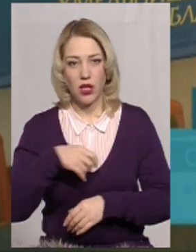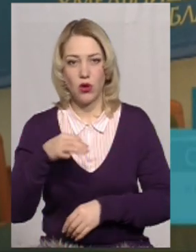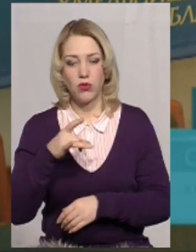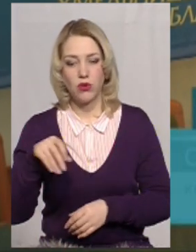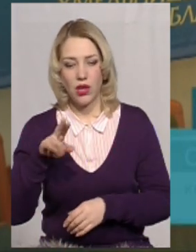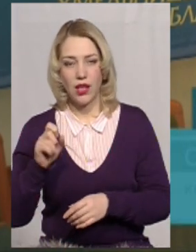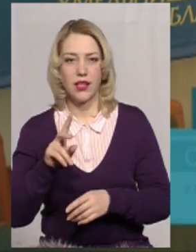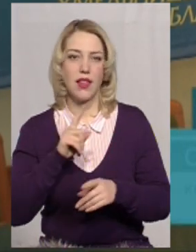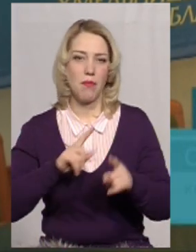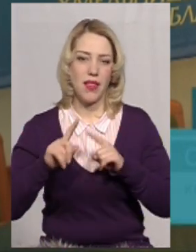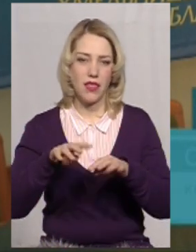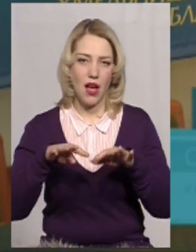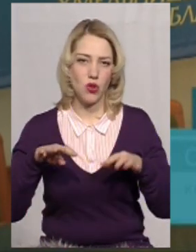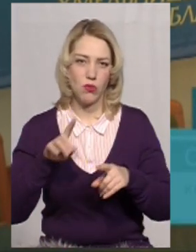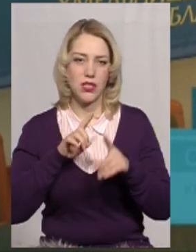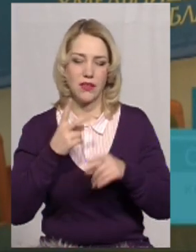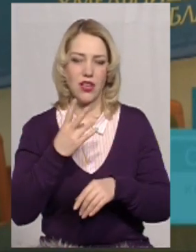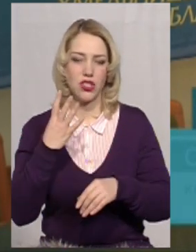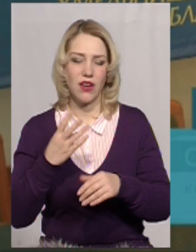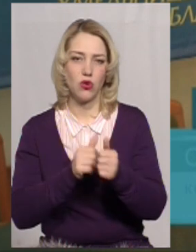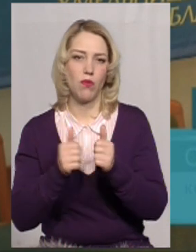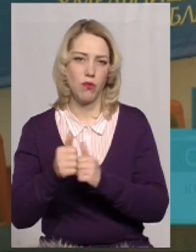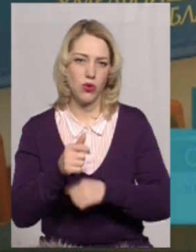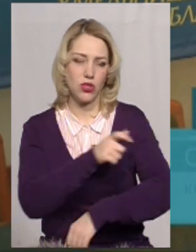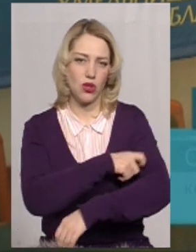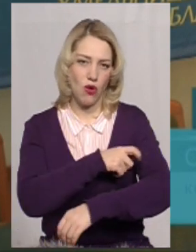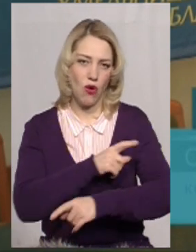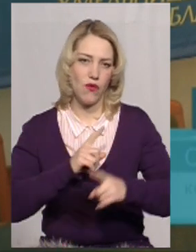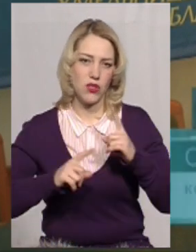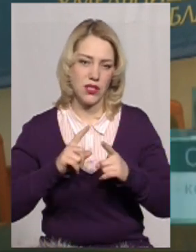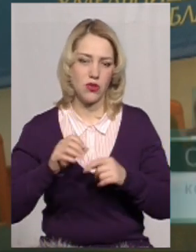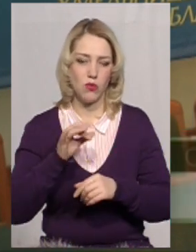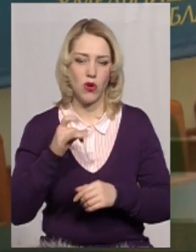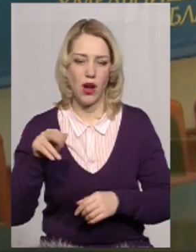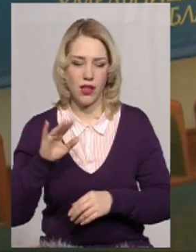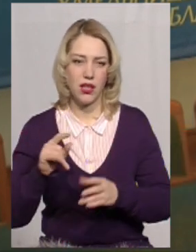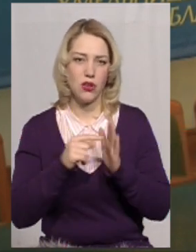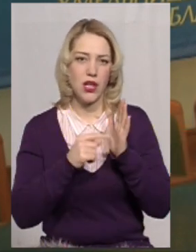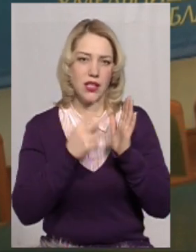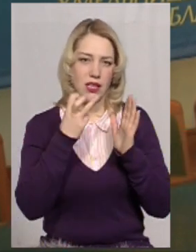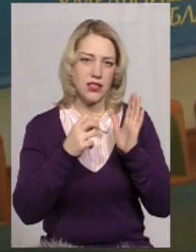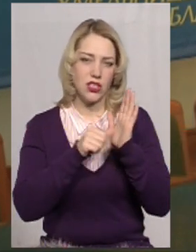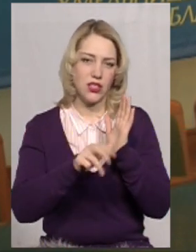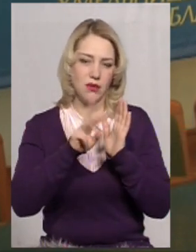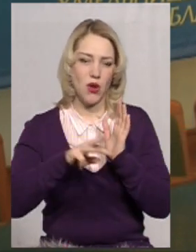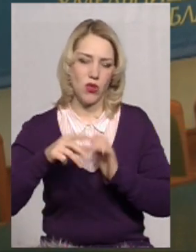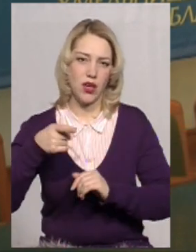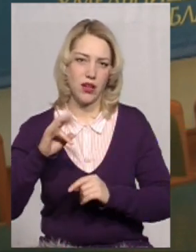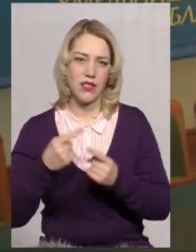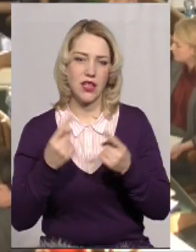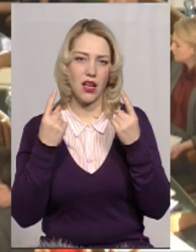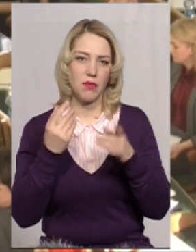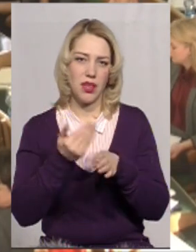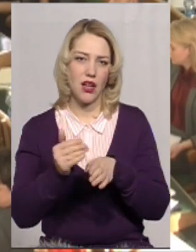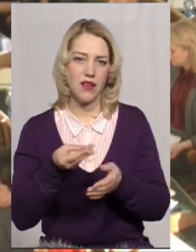засіданні 24-ї позачергової сесії обласної ради розподіляли понад 360 мільйонів гривень. Це на капітальні